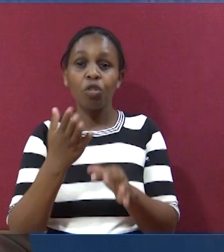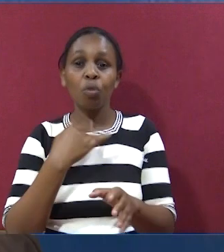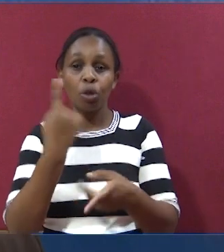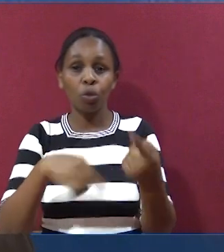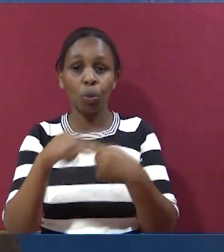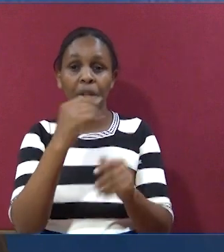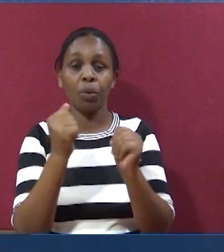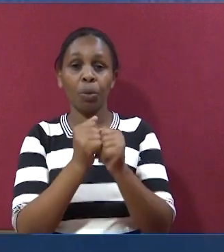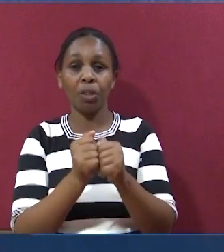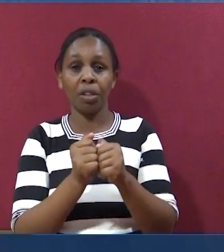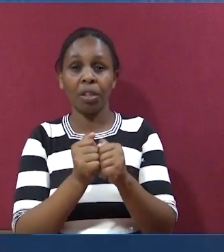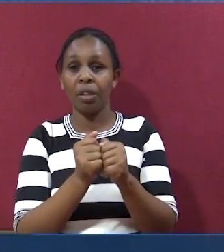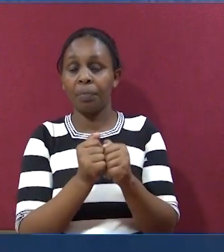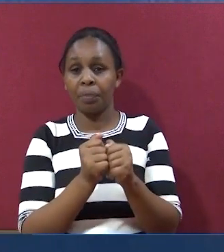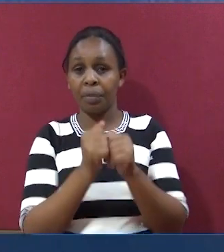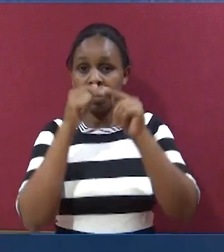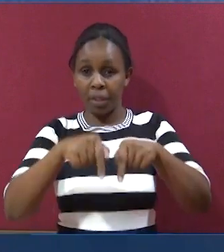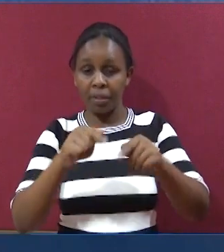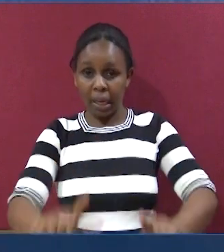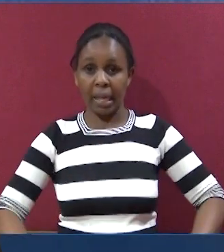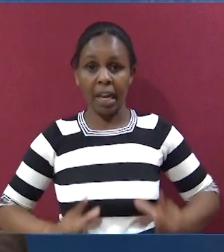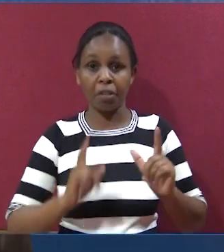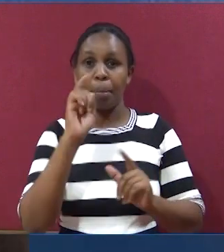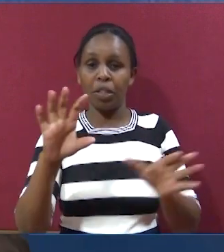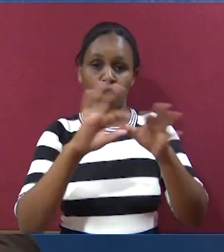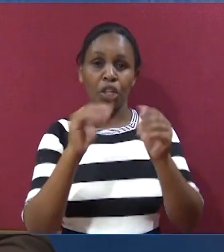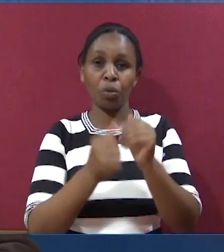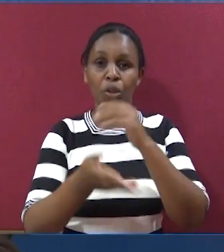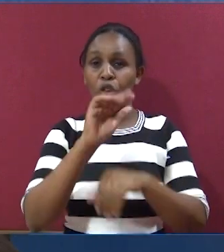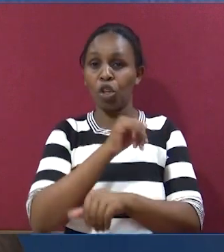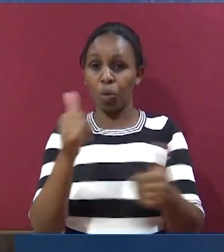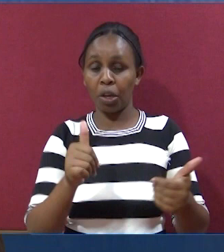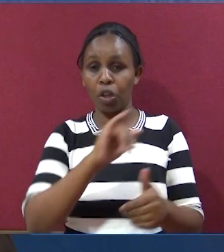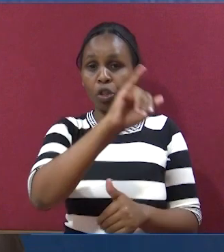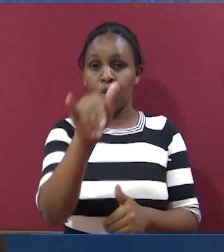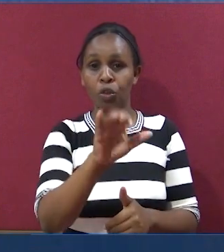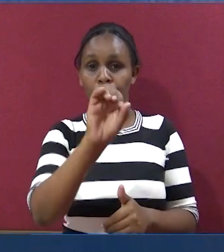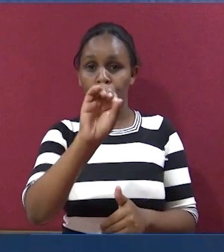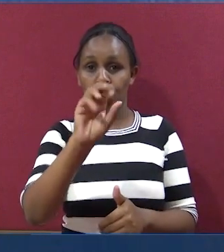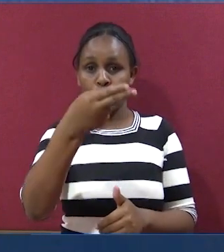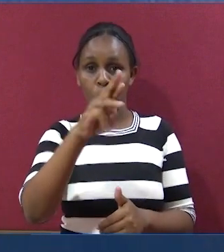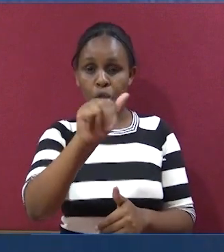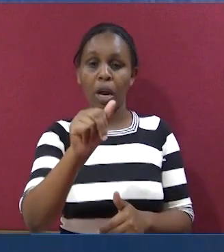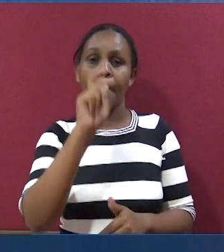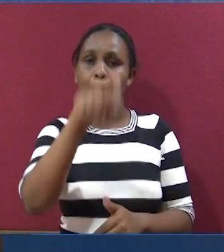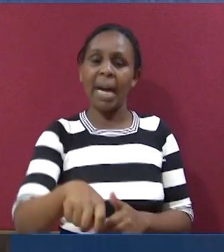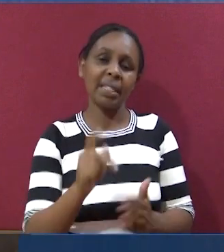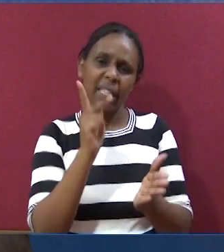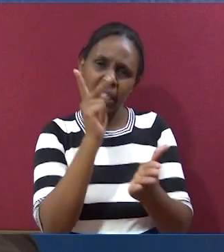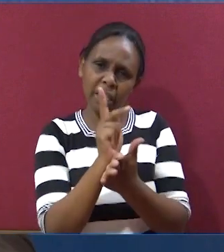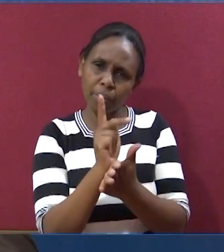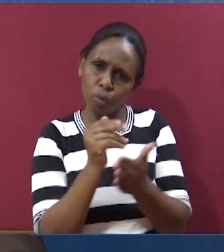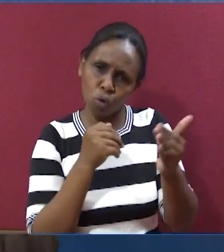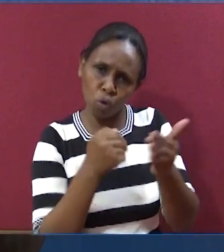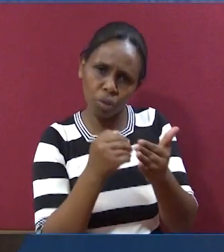Maisha yetu tutaka kushinda, tuungana na mungu, sawasawa, sawasawa. Kama Joshua tunambiwa hivi, we are called to keep